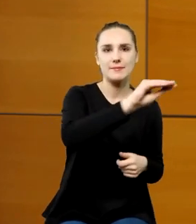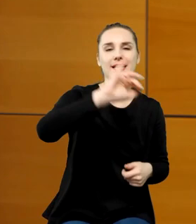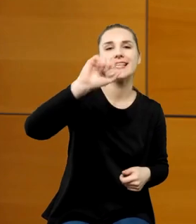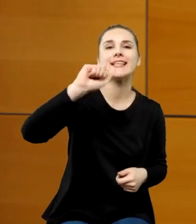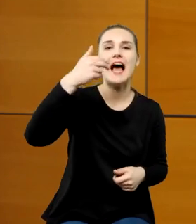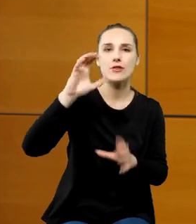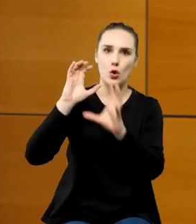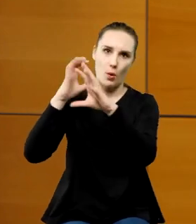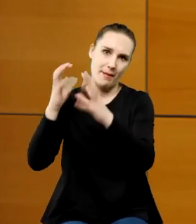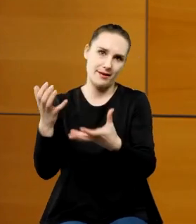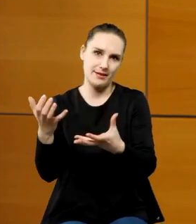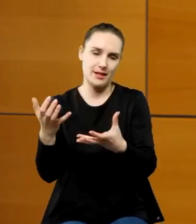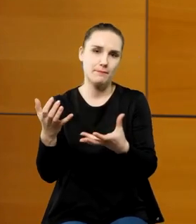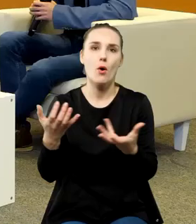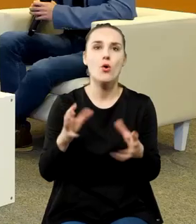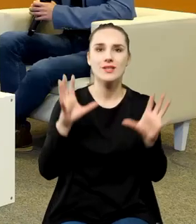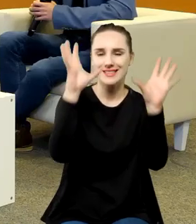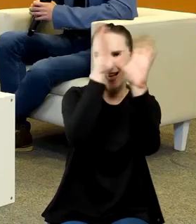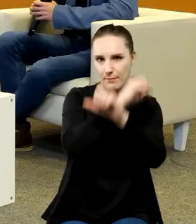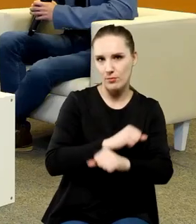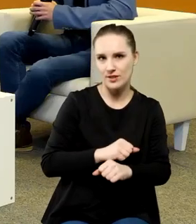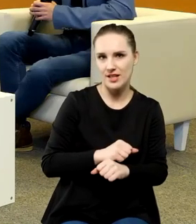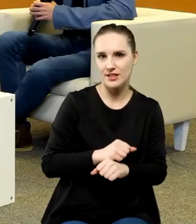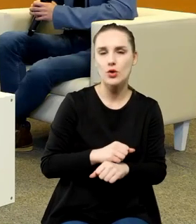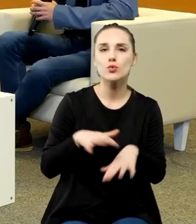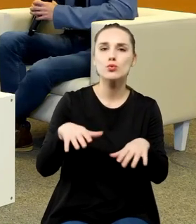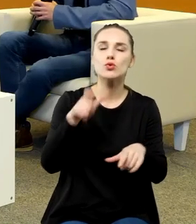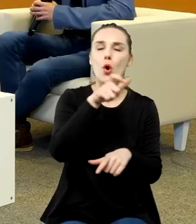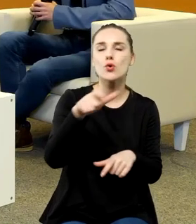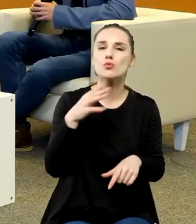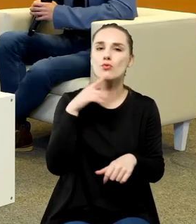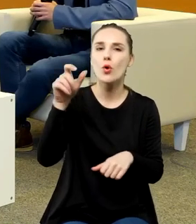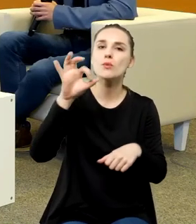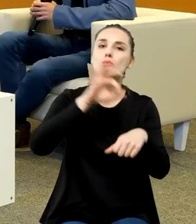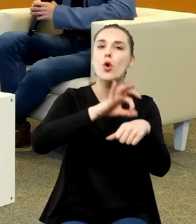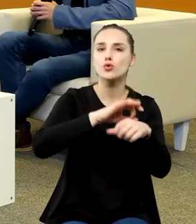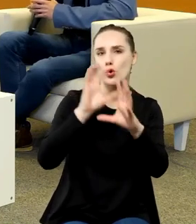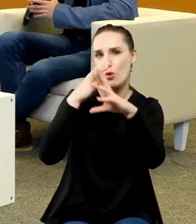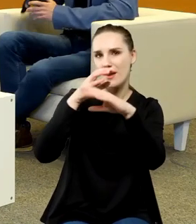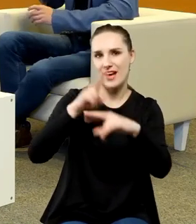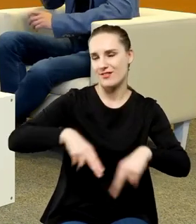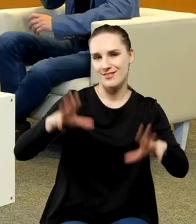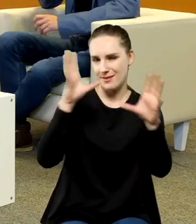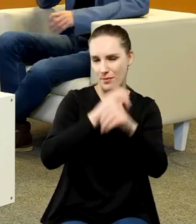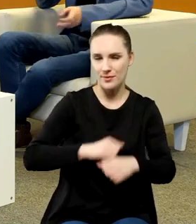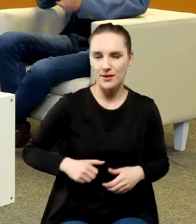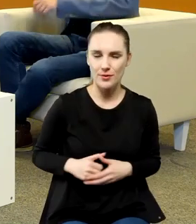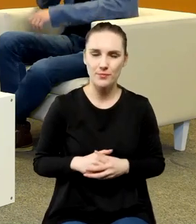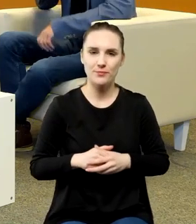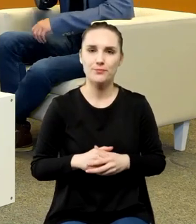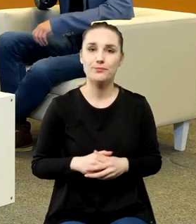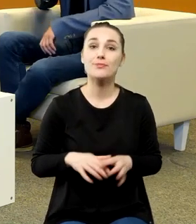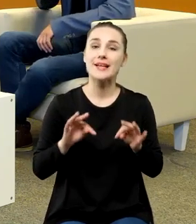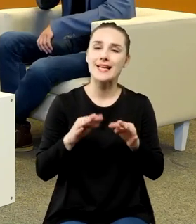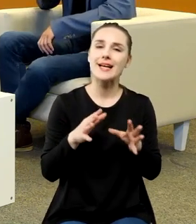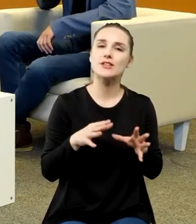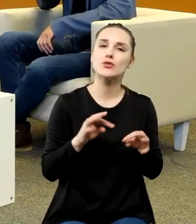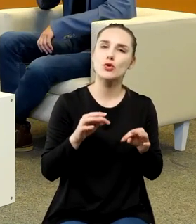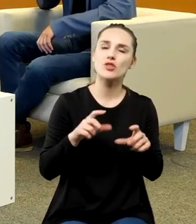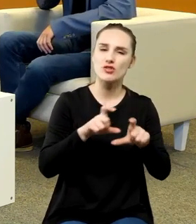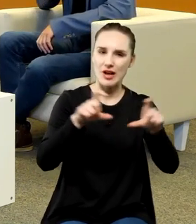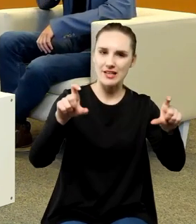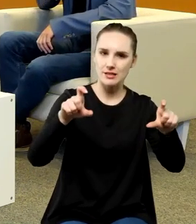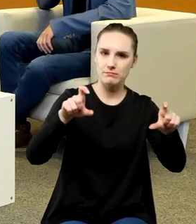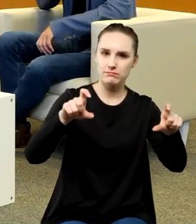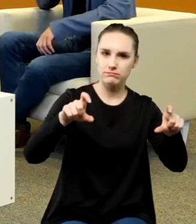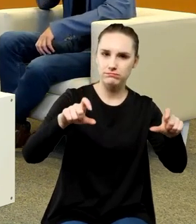przyjaciel, mówili, per doktor Mikołaj, a przyjaciół już wtedy za bardzo, zbyt wielu nie miał. Gdybyśmy teraz przeskoczyli kawałek w czasie,